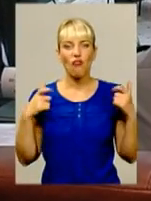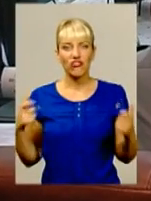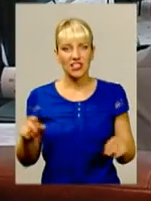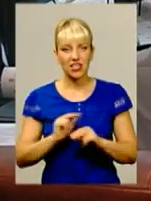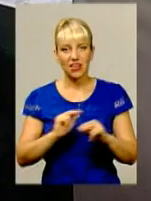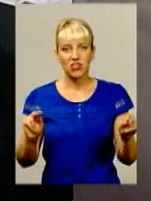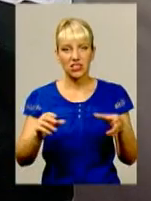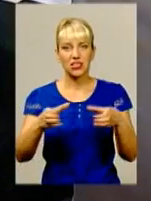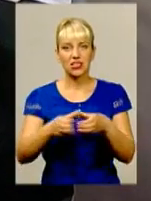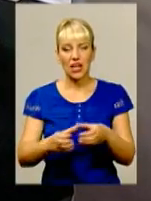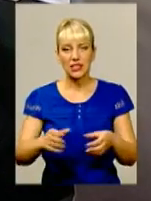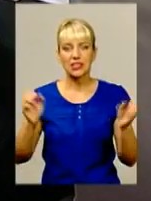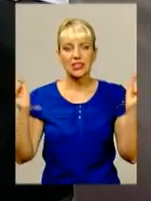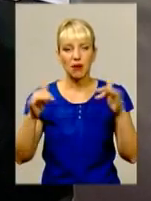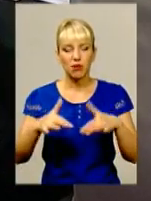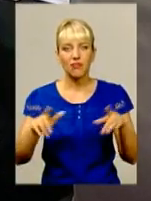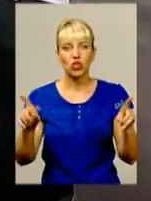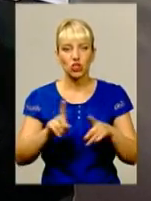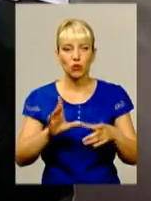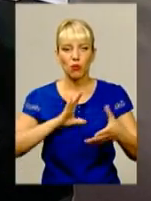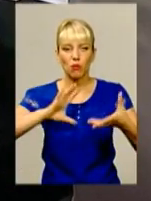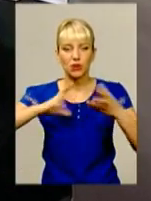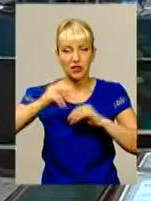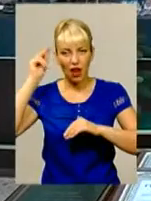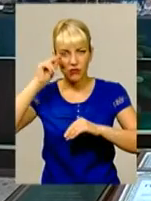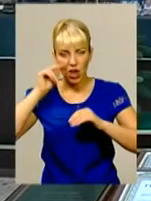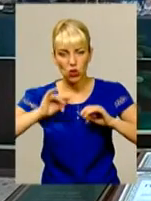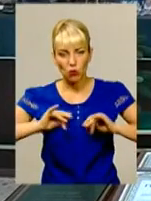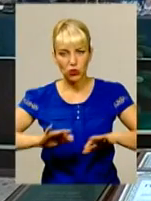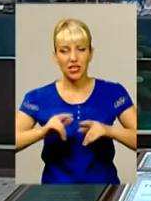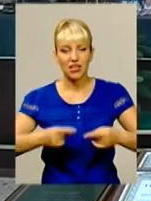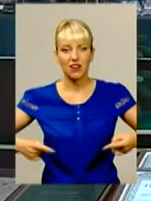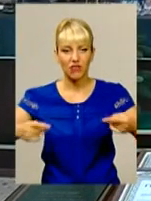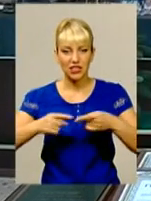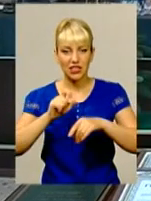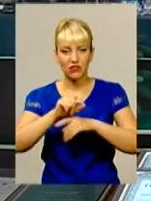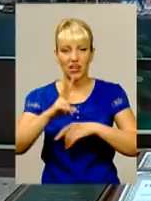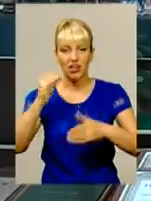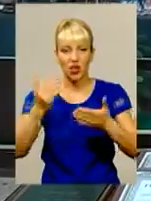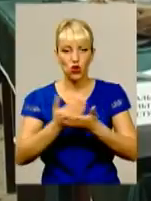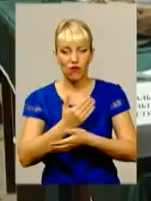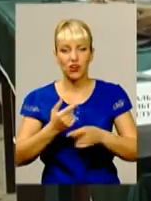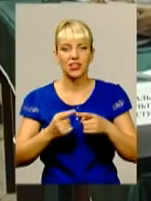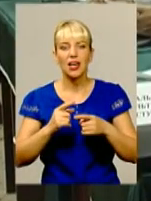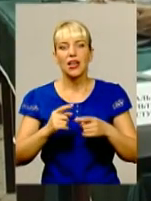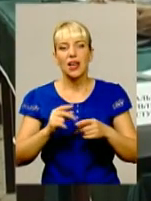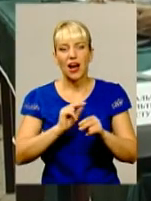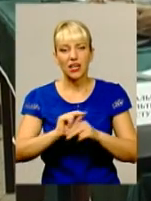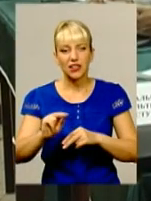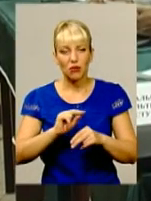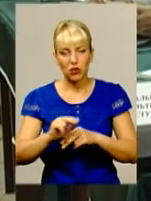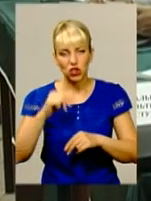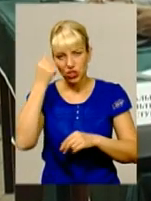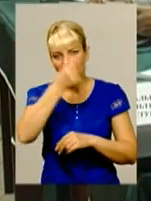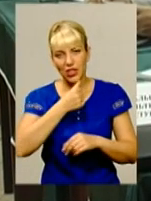академії зібрався, аби підбити підсумки навчального процесу та визначити завдання на новий академічний рік. А ще вдосконалити